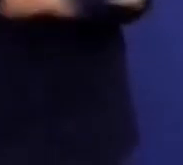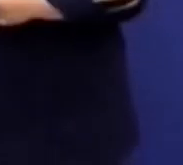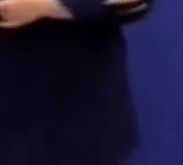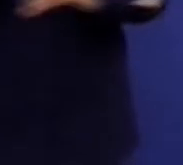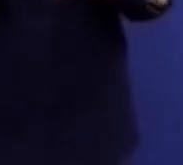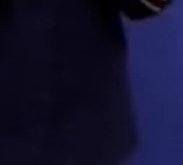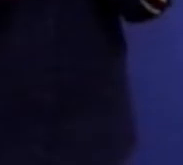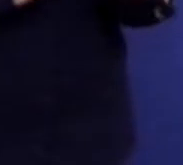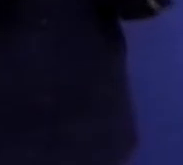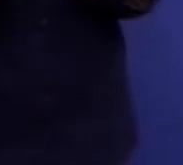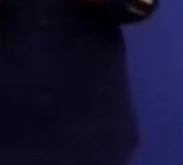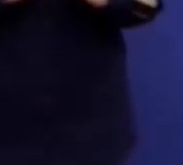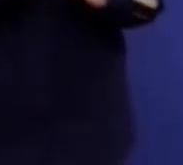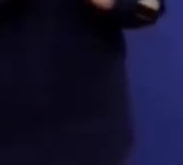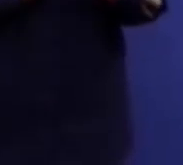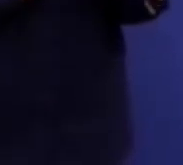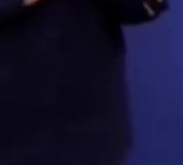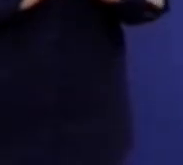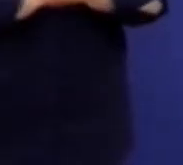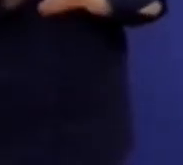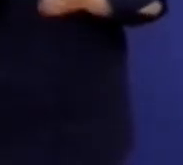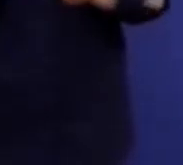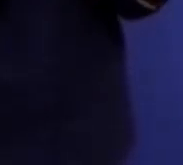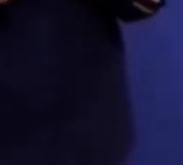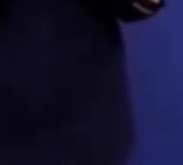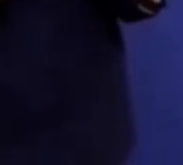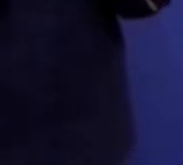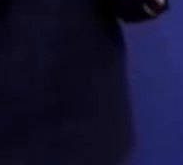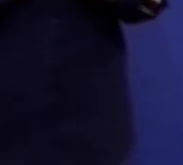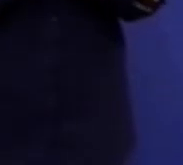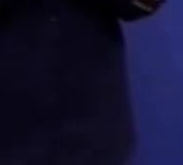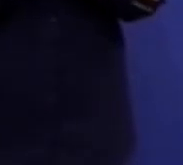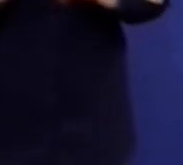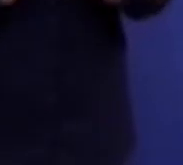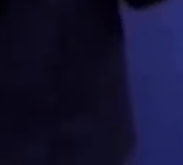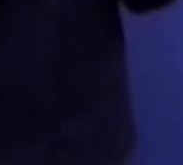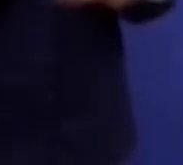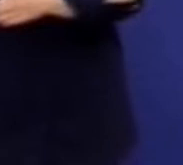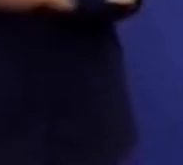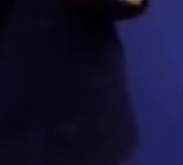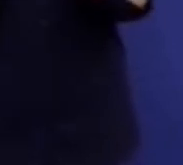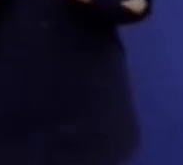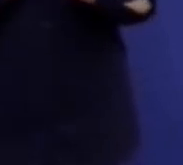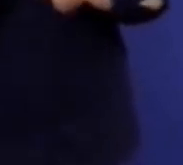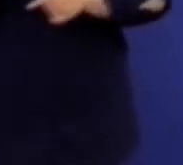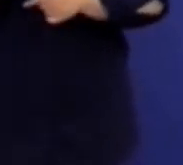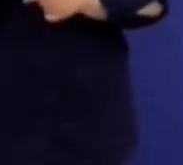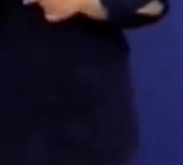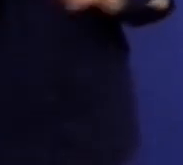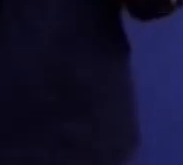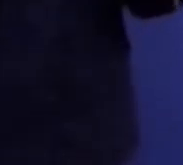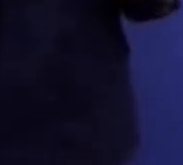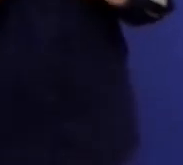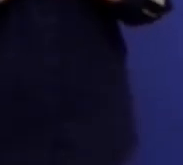передбачено для COVID-19. У нас кожного дня росте госпіталізація. Госпіталізуємо ми тих людей, які